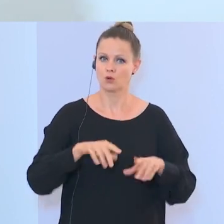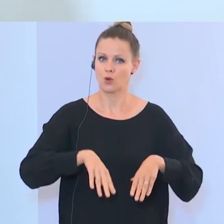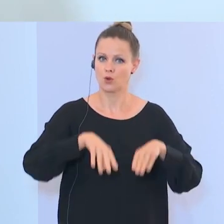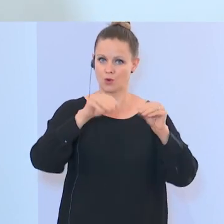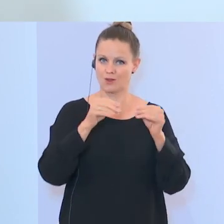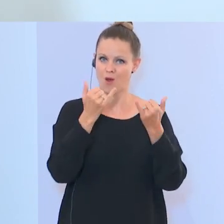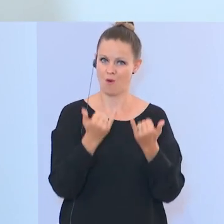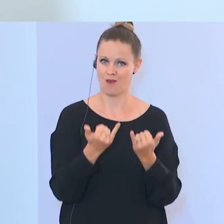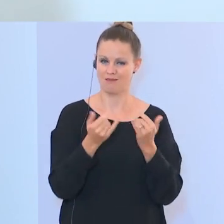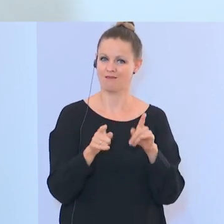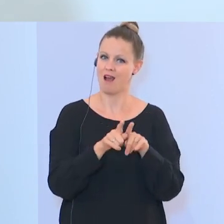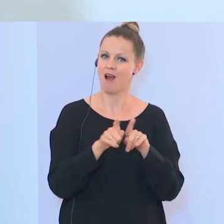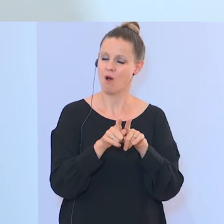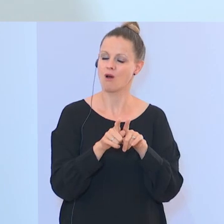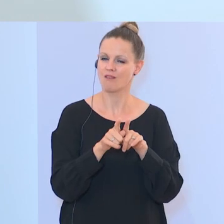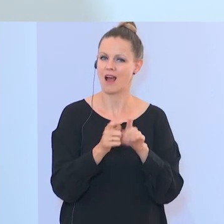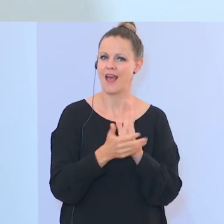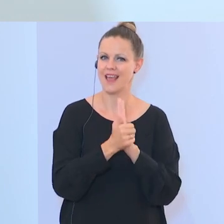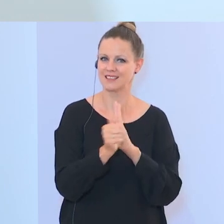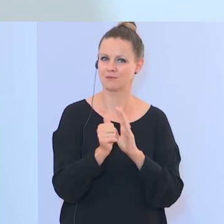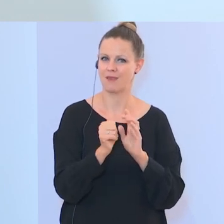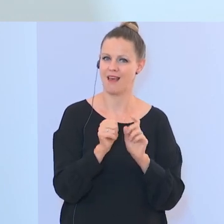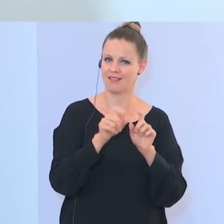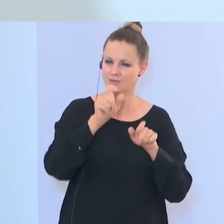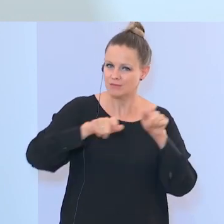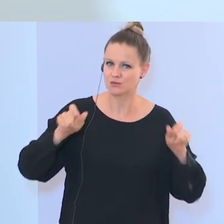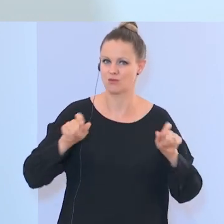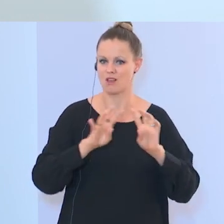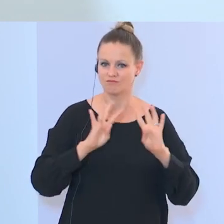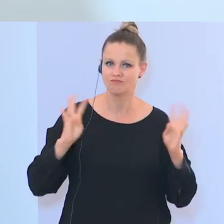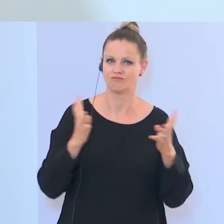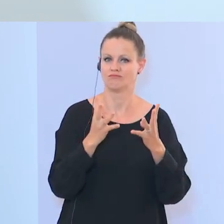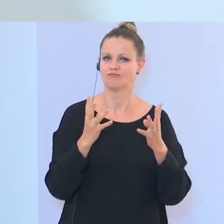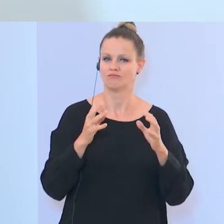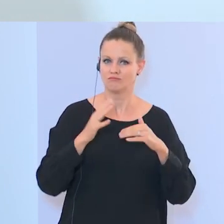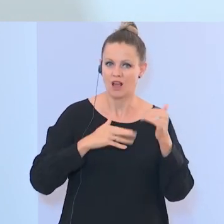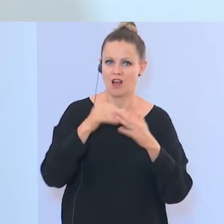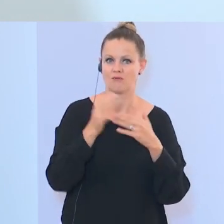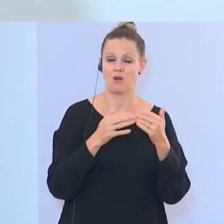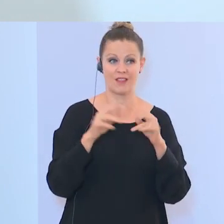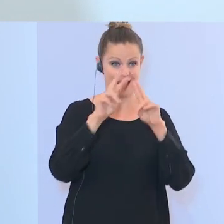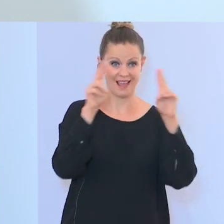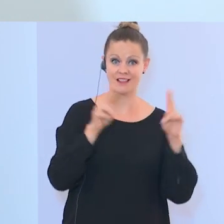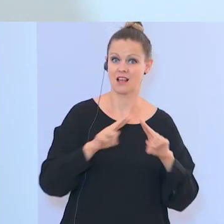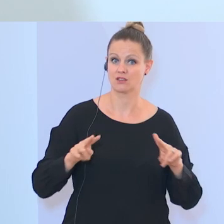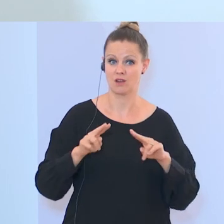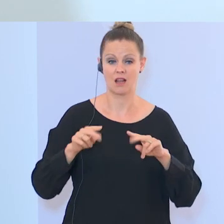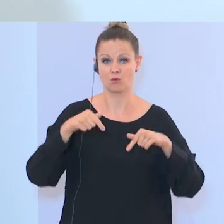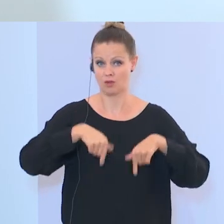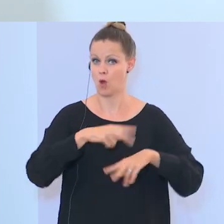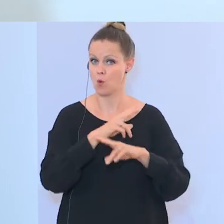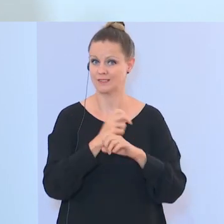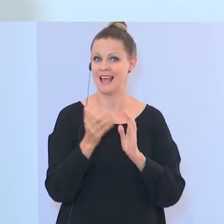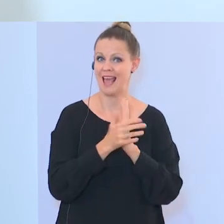Expertengremium ins Leben gerufen aus anerkannten nationalen und internationalen Expertinnen und Experten, die bereits in den letzten